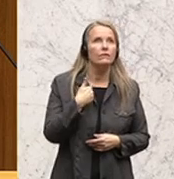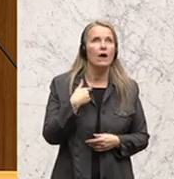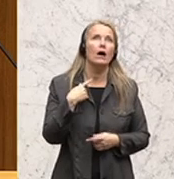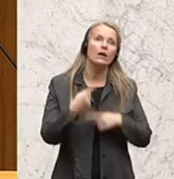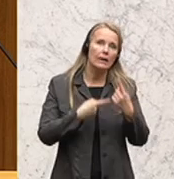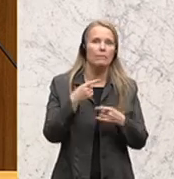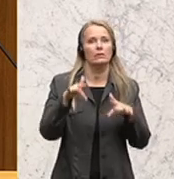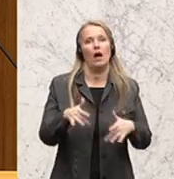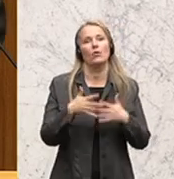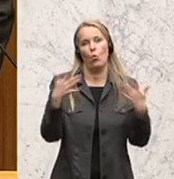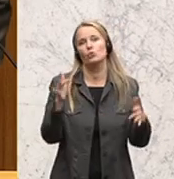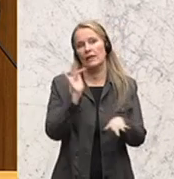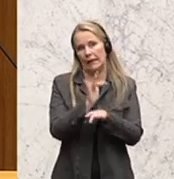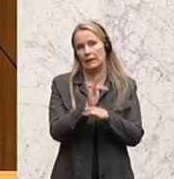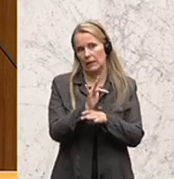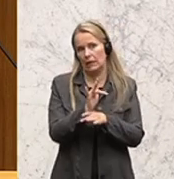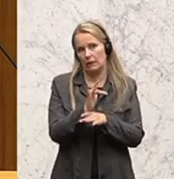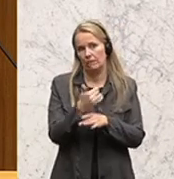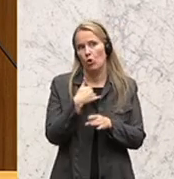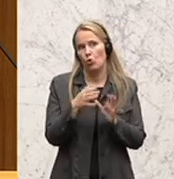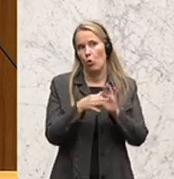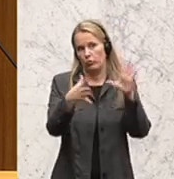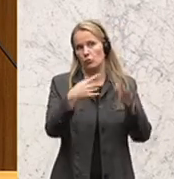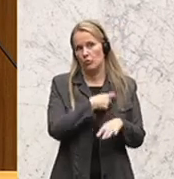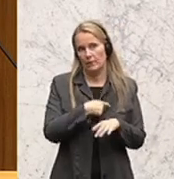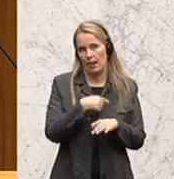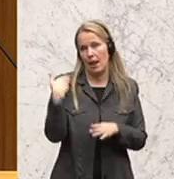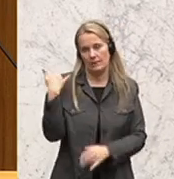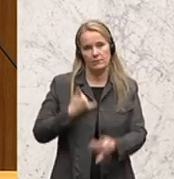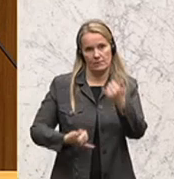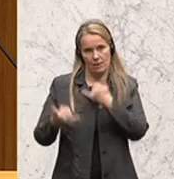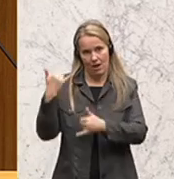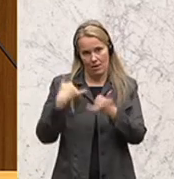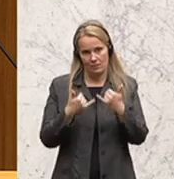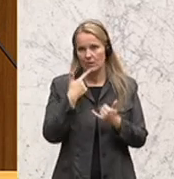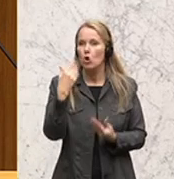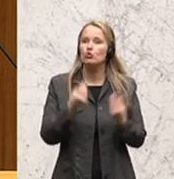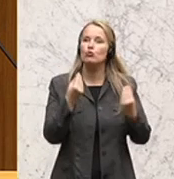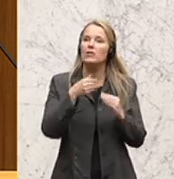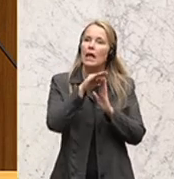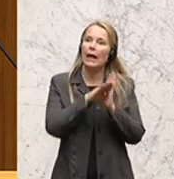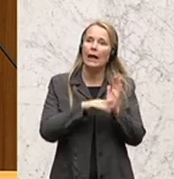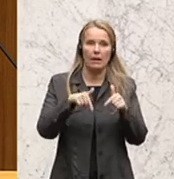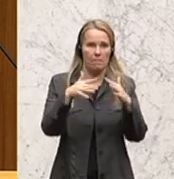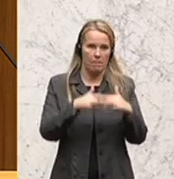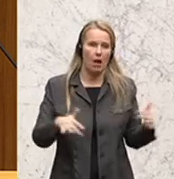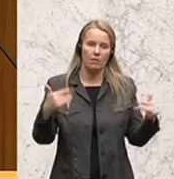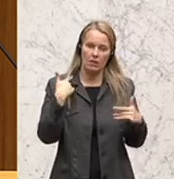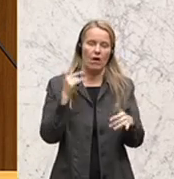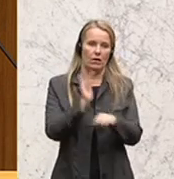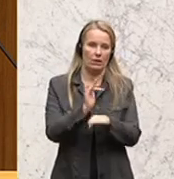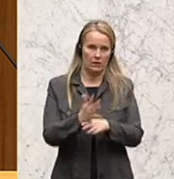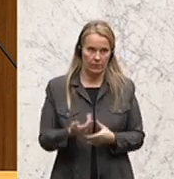großer Kritikpunkt, den vor allem die Oppositionsparteien in den letzten Jahren an den Spielregeln des Parlaments geäußert haben.